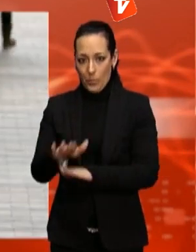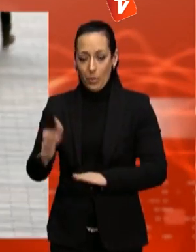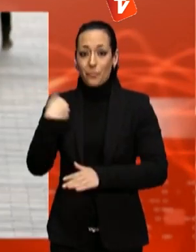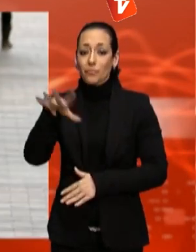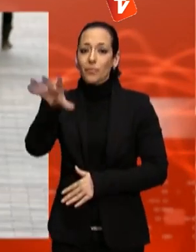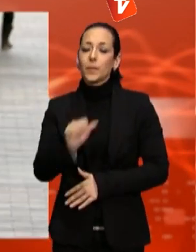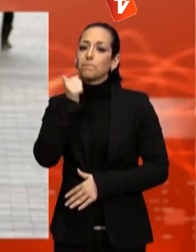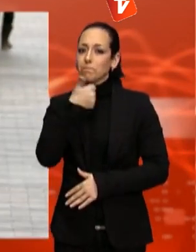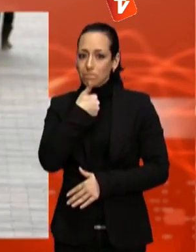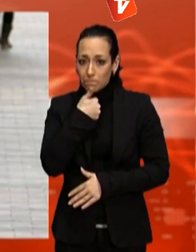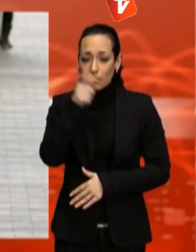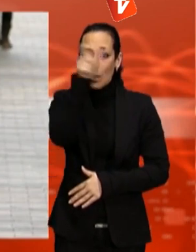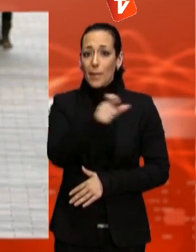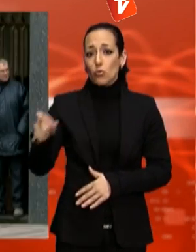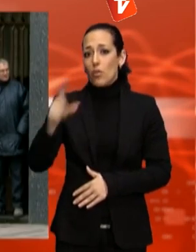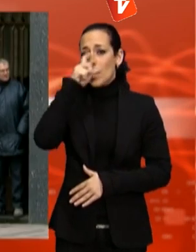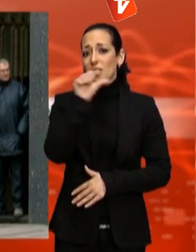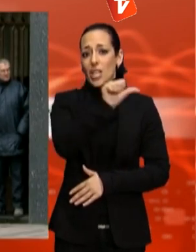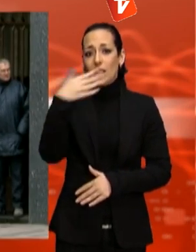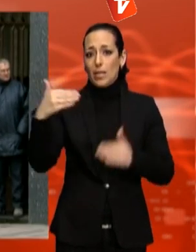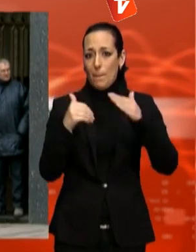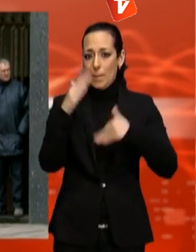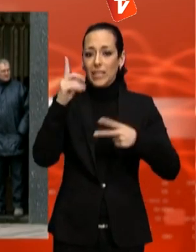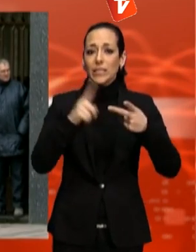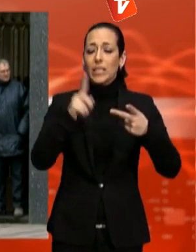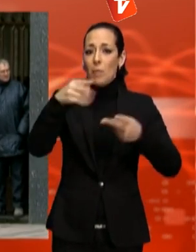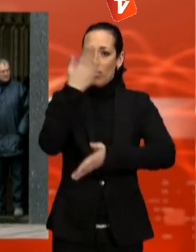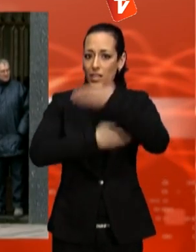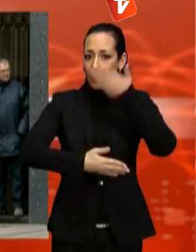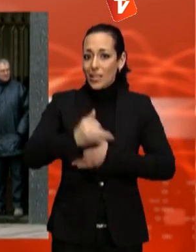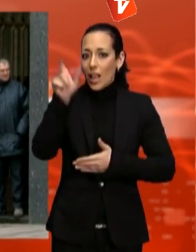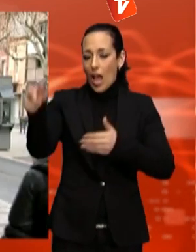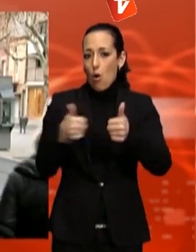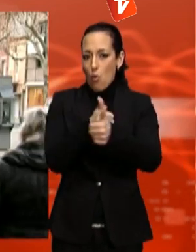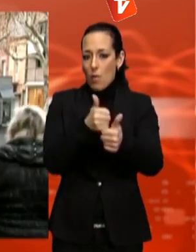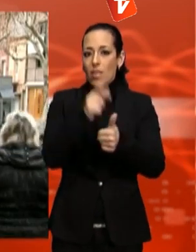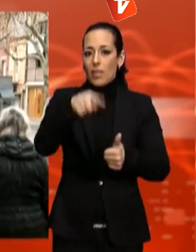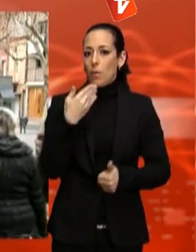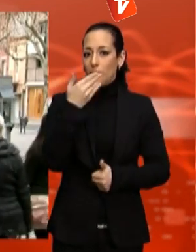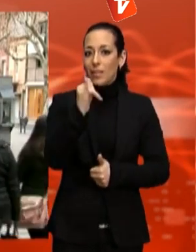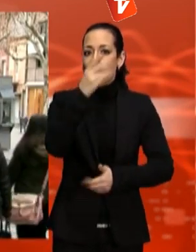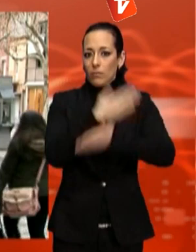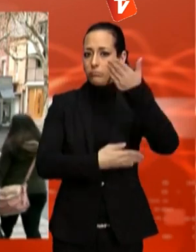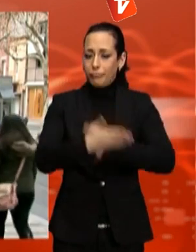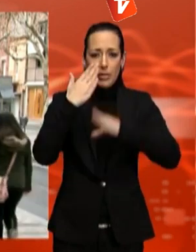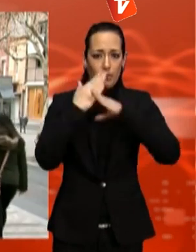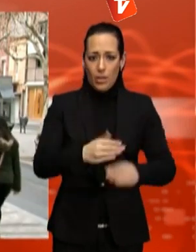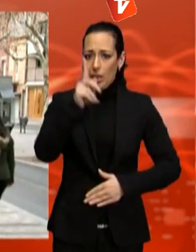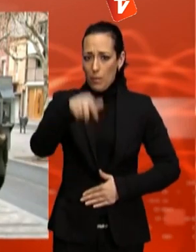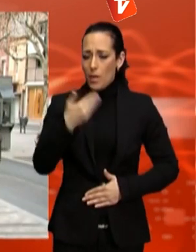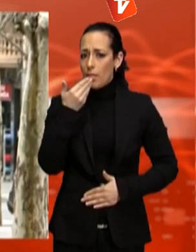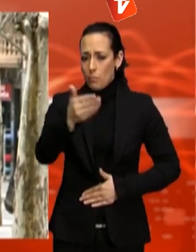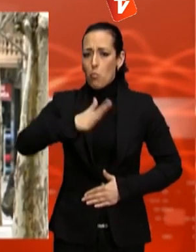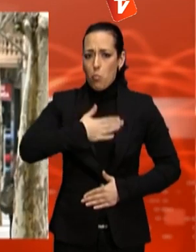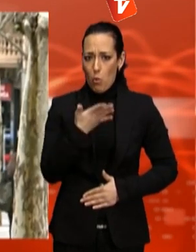de 65 anys, els prejubilats de més de 60, els discapacitats i els seus acompanyants i també els incapacitats permanents. També es